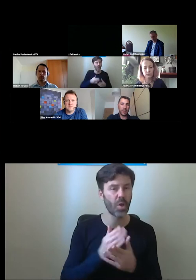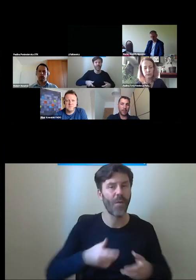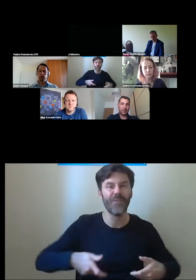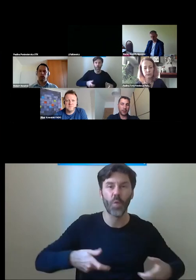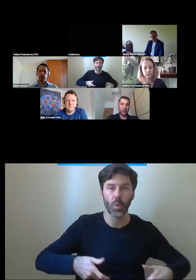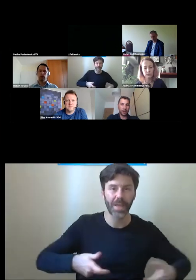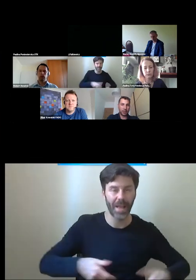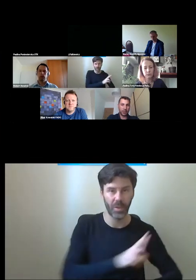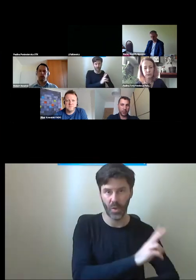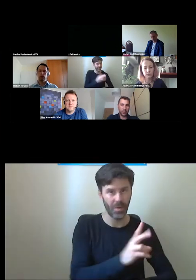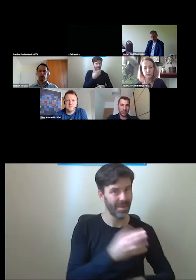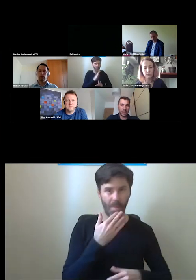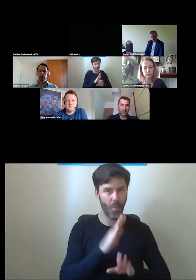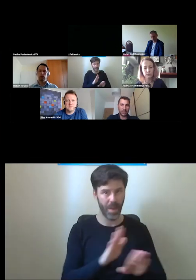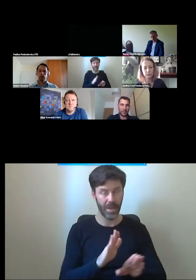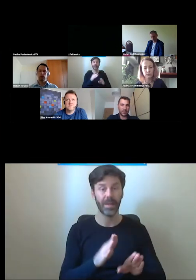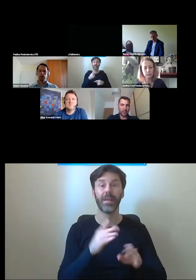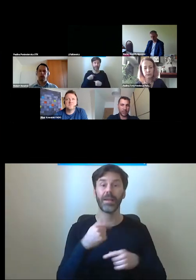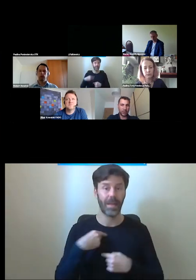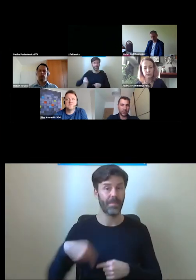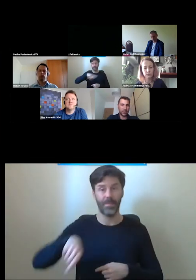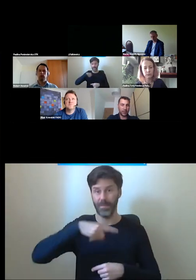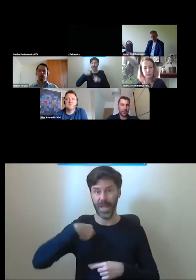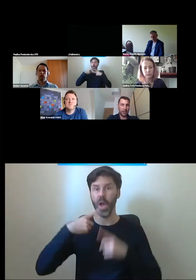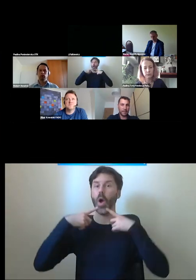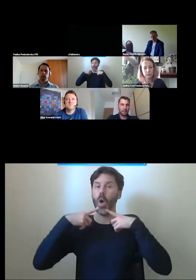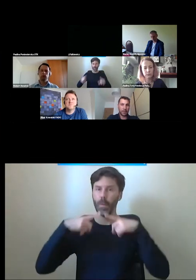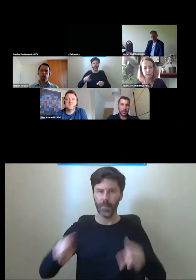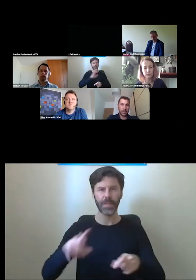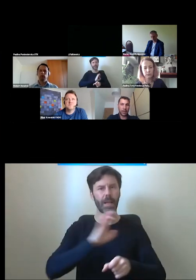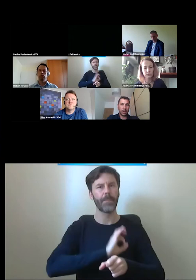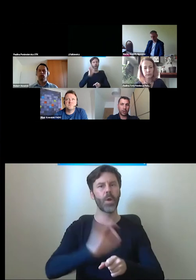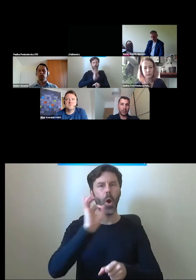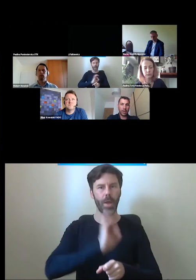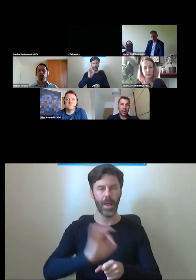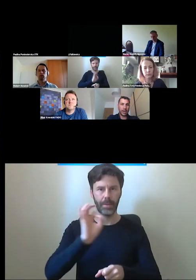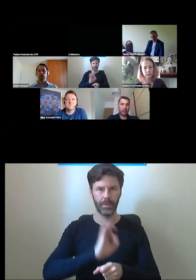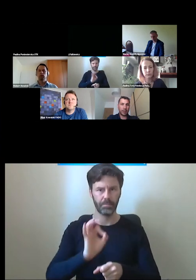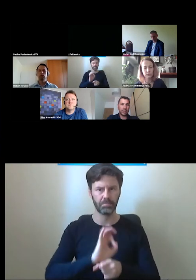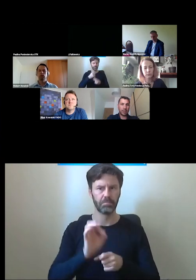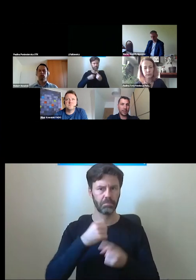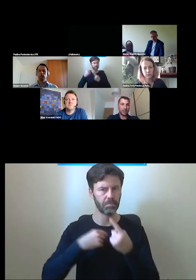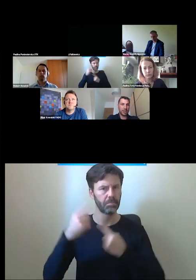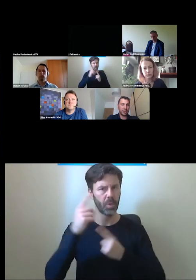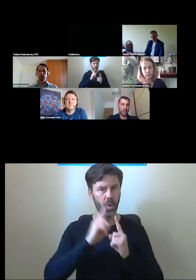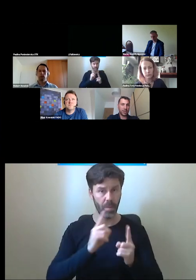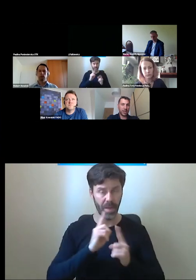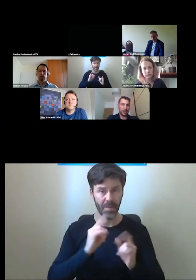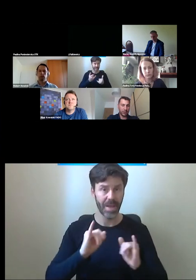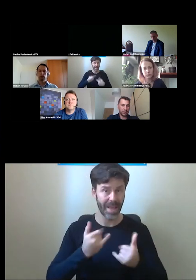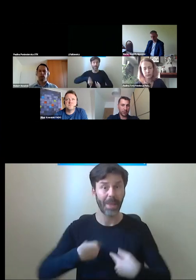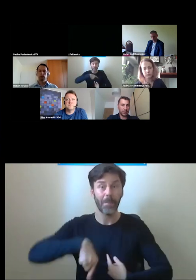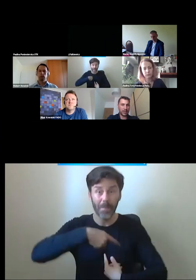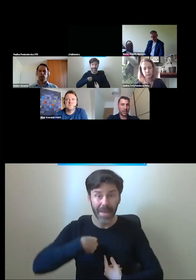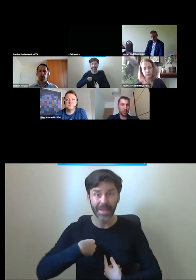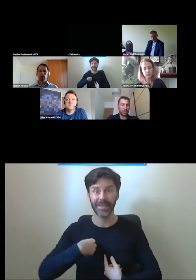rozmawiamy w tej chwili jako osoby odpowiedzialne za te rozwiązania projektowe, o tym, jak my za 20-30 lat